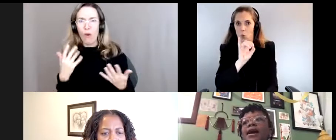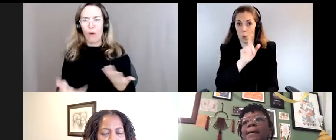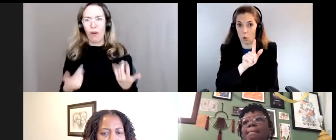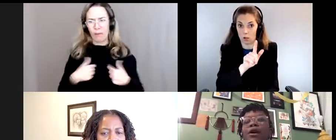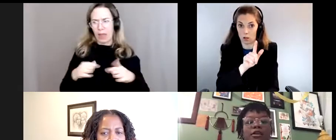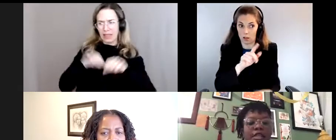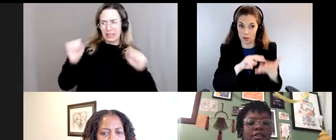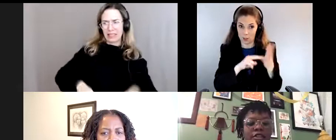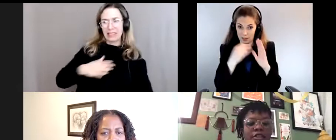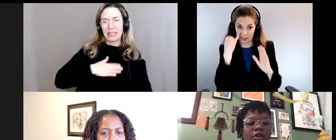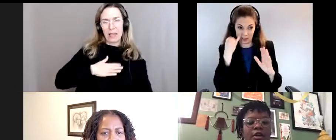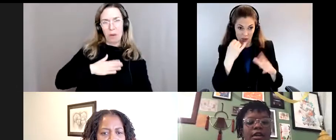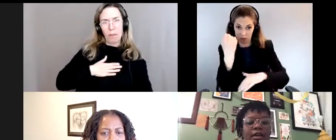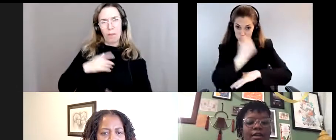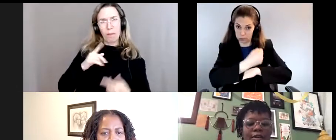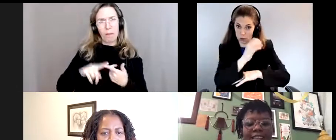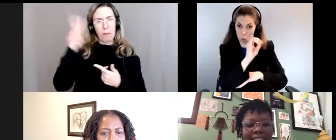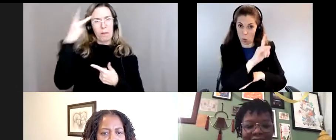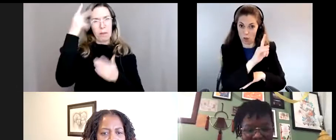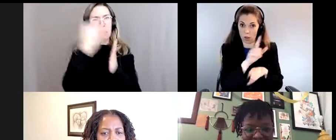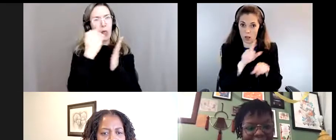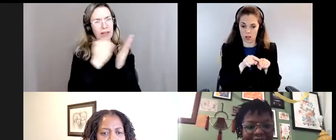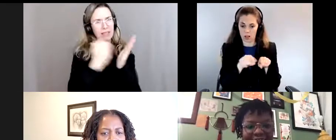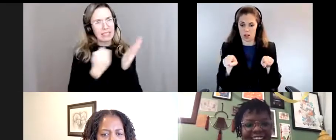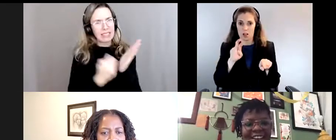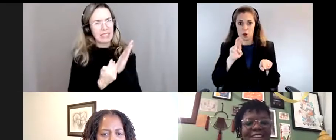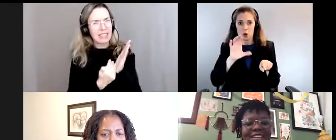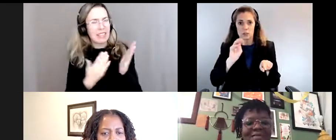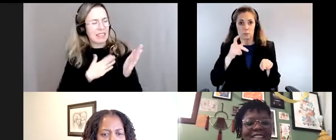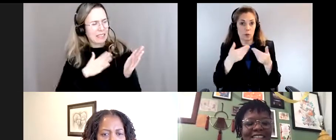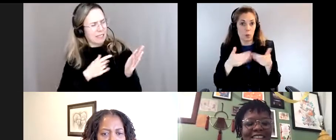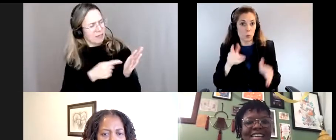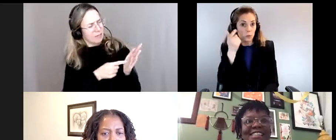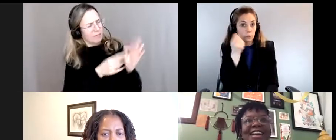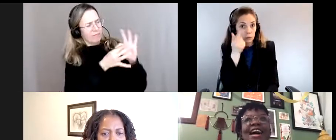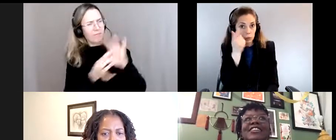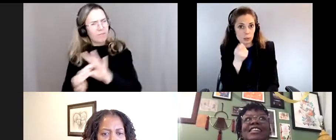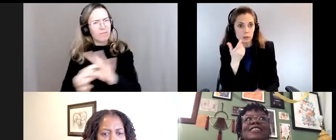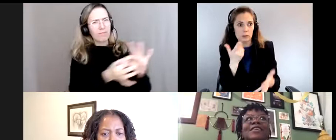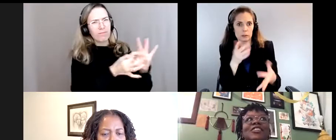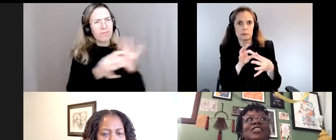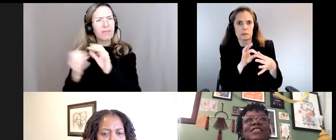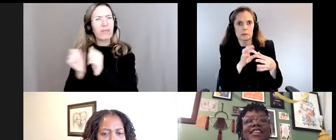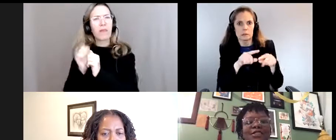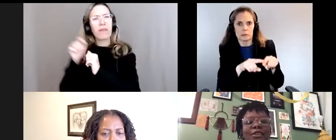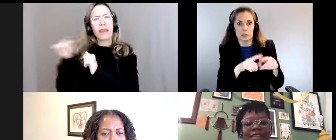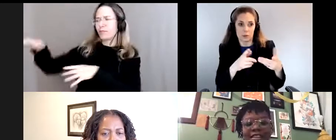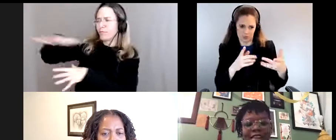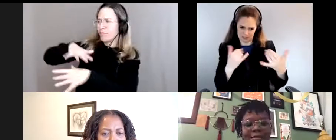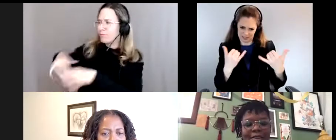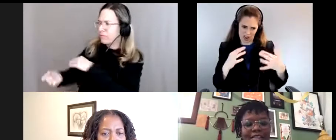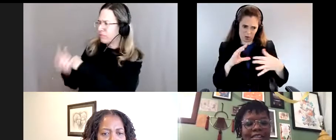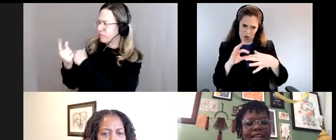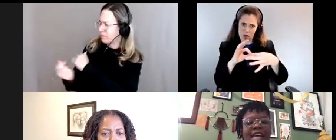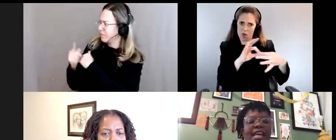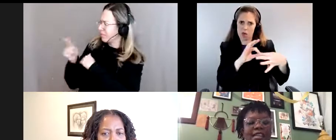systèmes et nos politiques sont tellement interconnectés avec certains de ces éléments qui